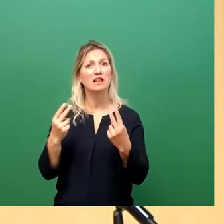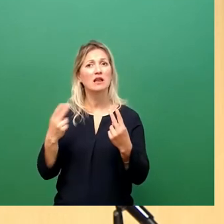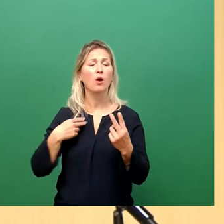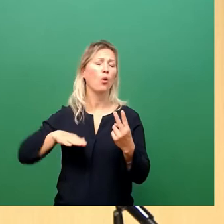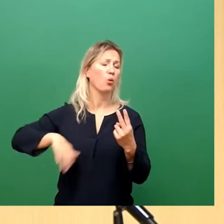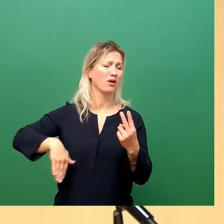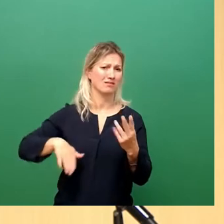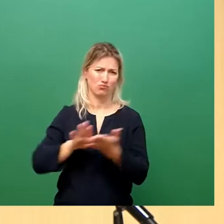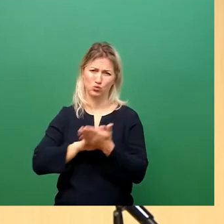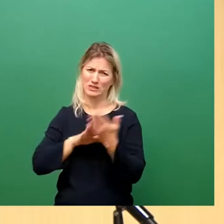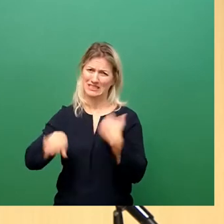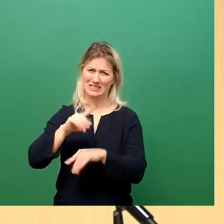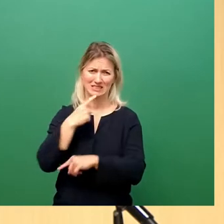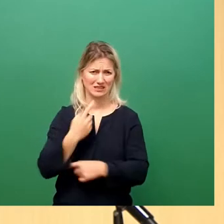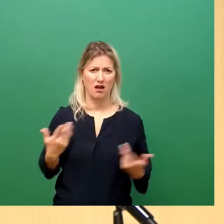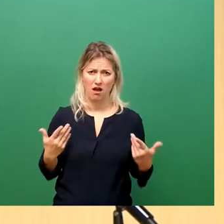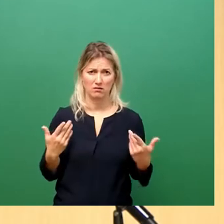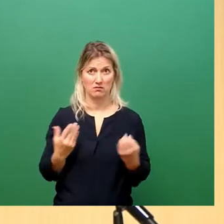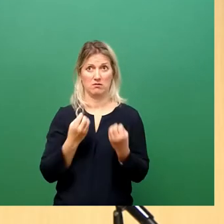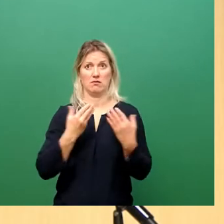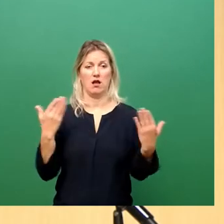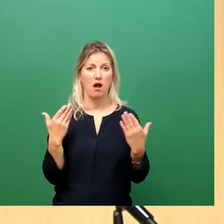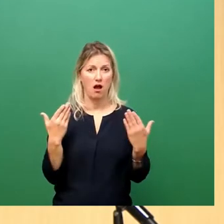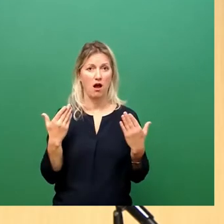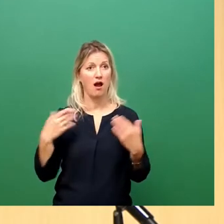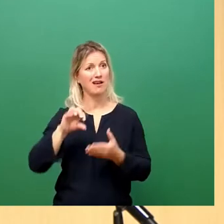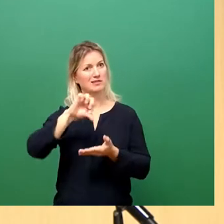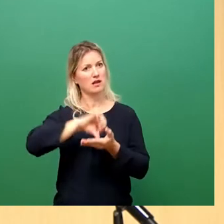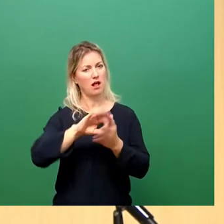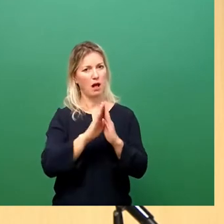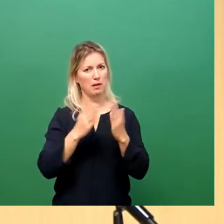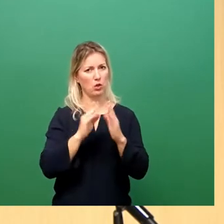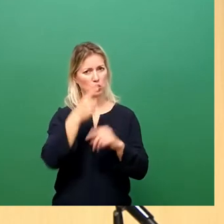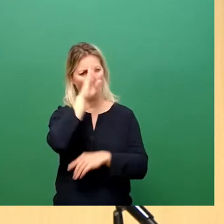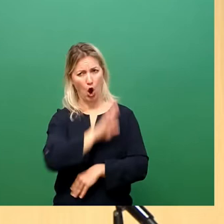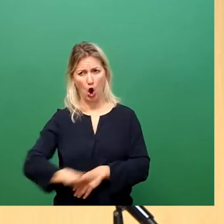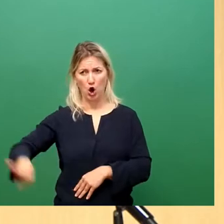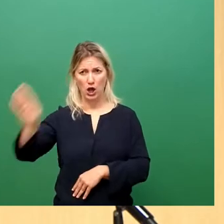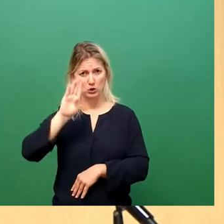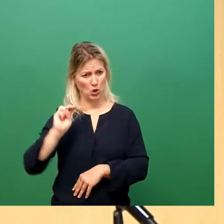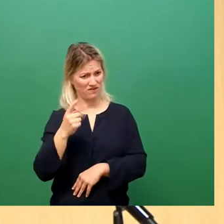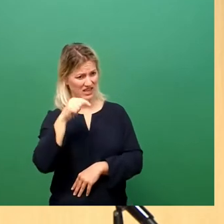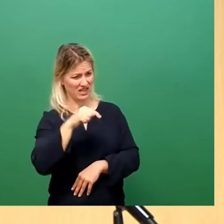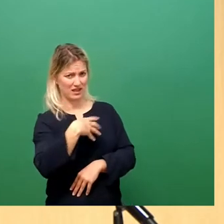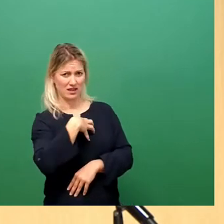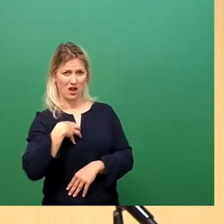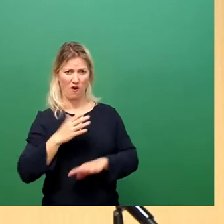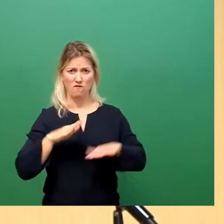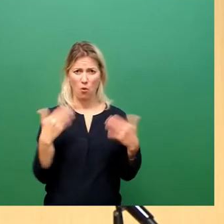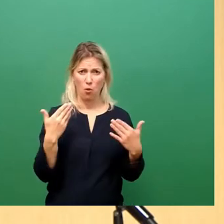Wo sonst in Deutschland gibt es eine solche Zentralbibliothek und ein solches Netz an Stadtteilen angeboten.